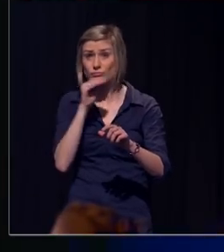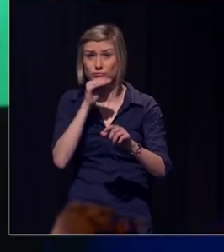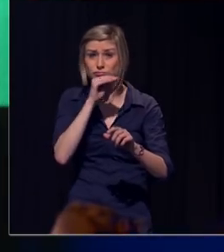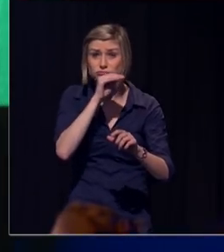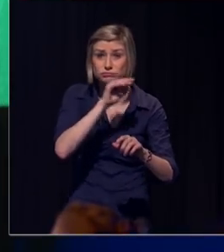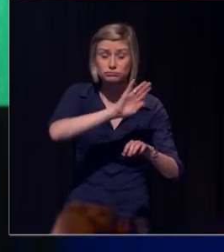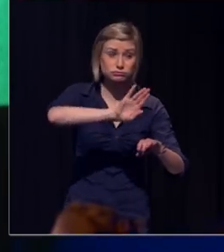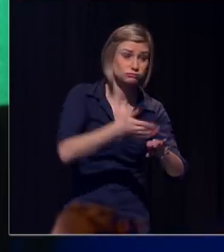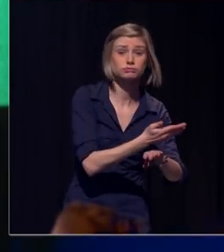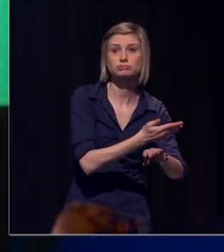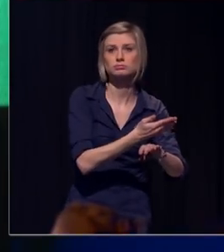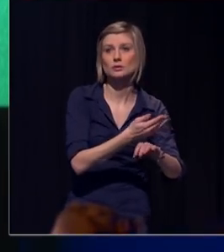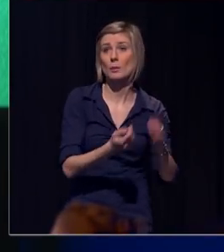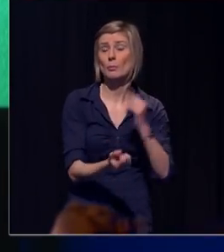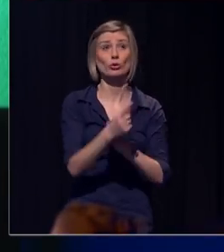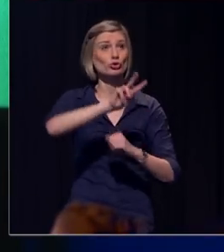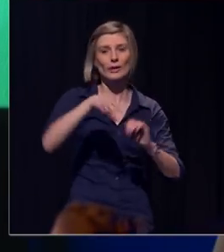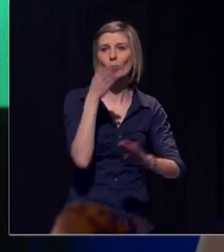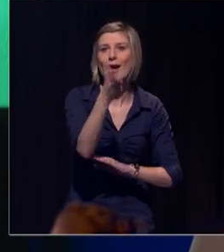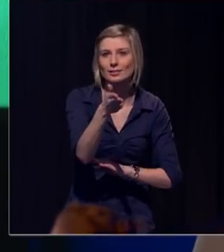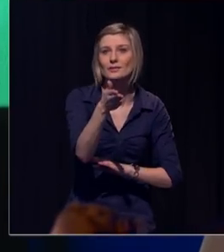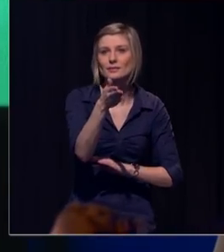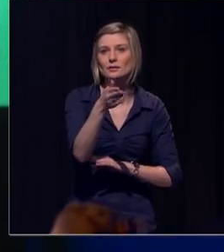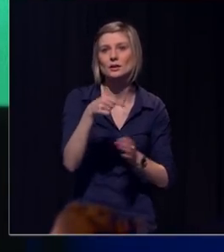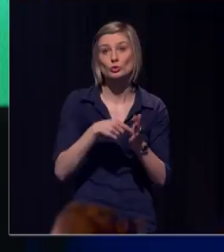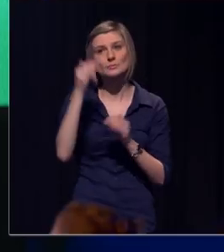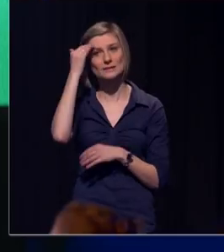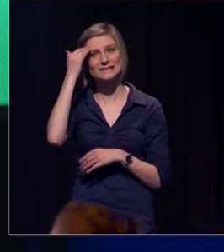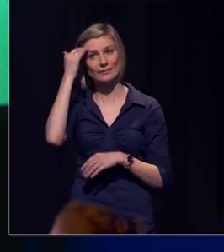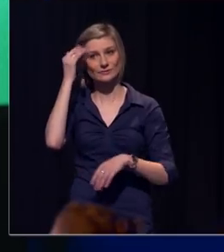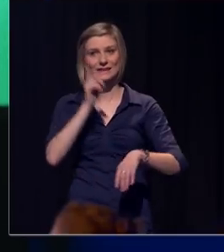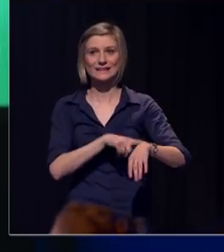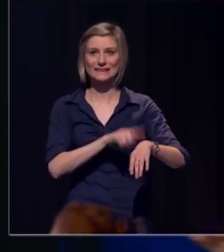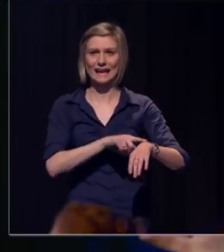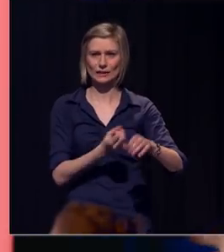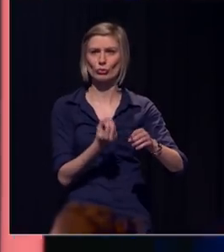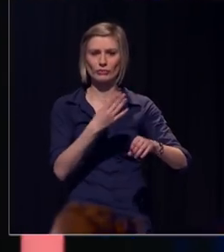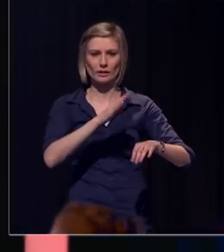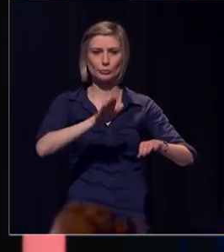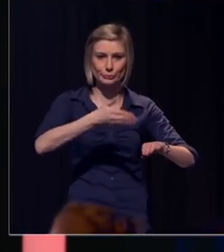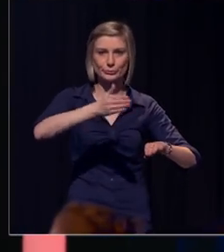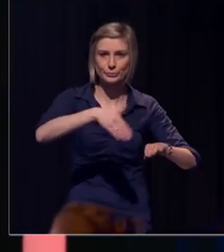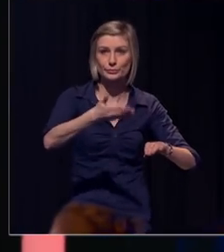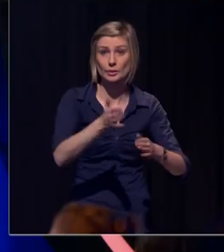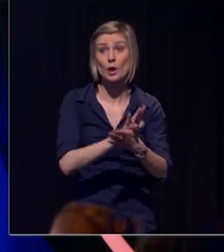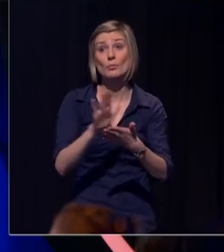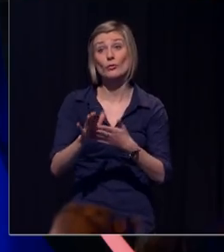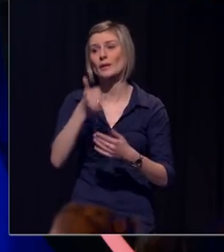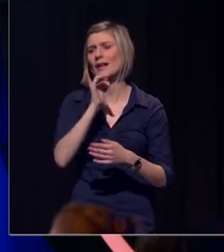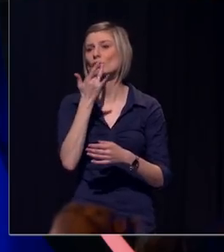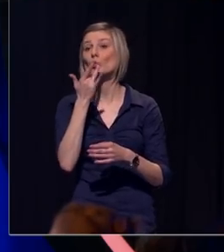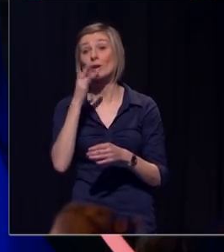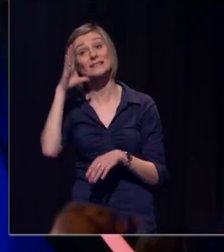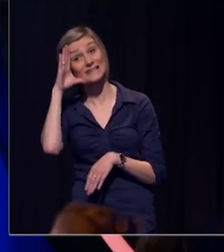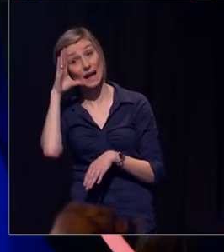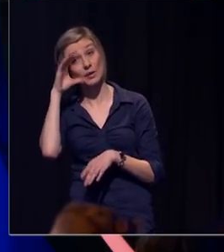bewust bent van hoeveel tijd er is gepasseerd. En dus kan je bijvoorbeeld een timer inschakelen die je een half uur voor je geplande bedtijd een